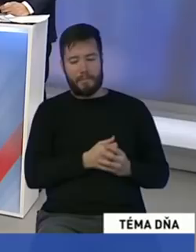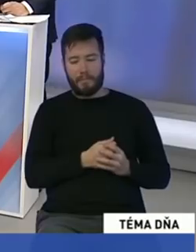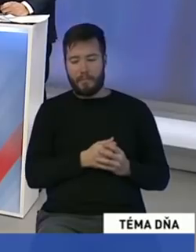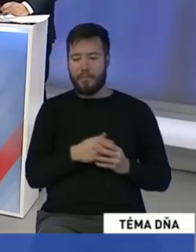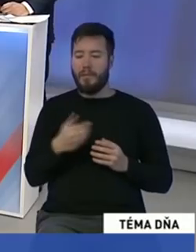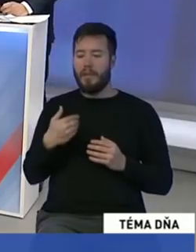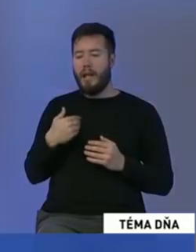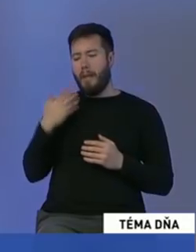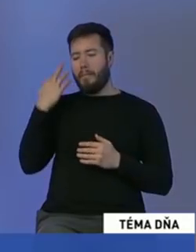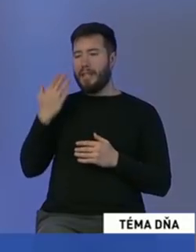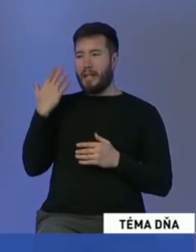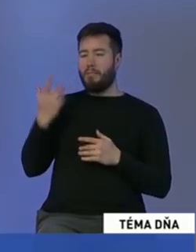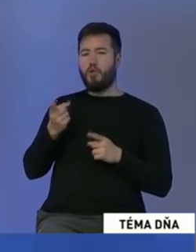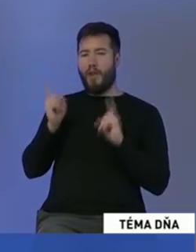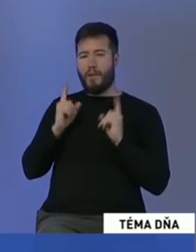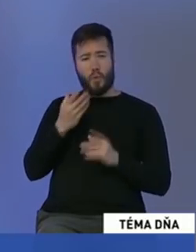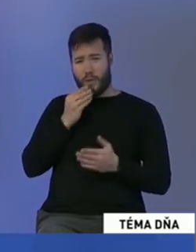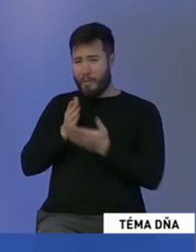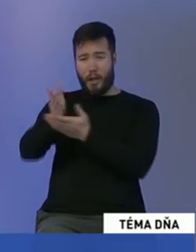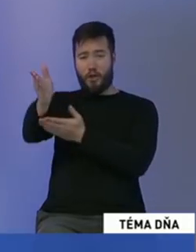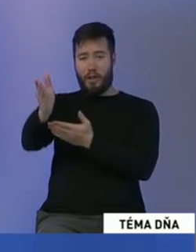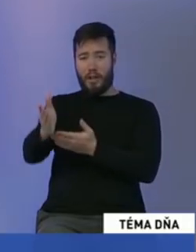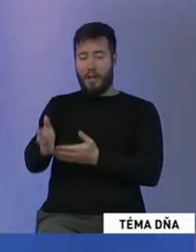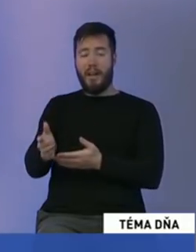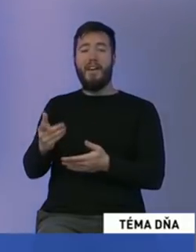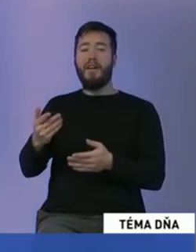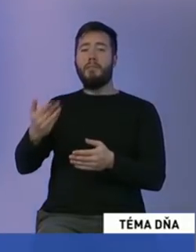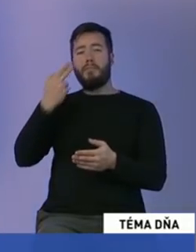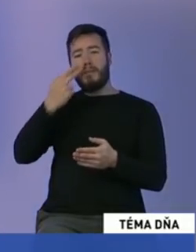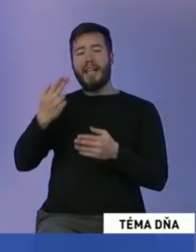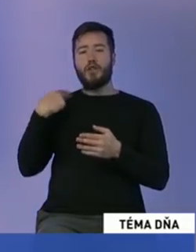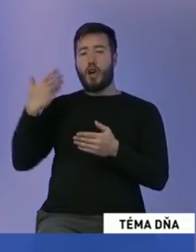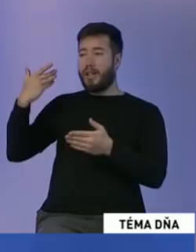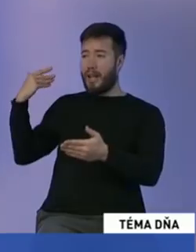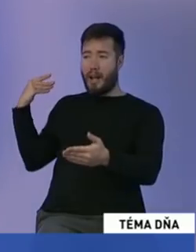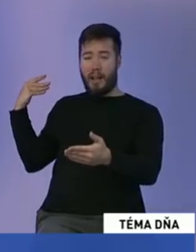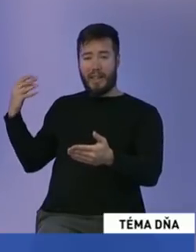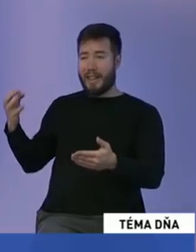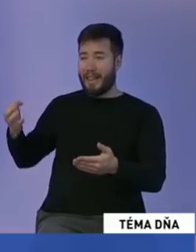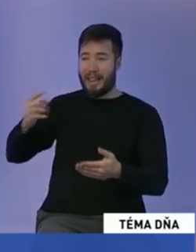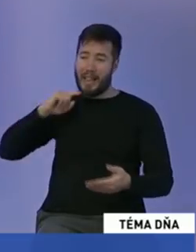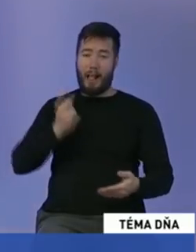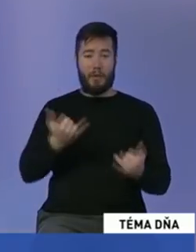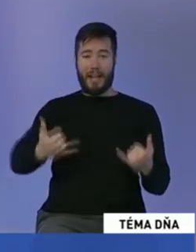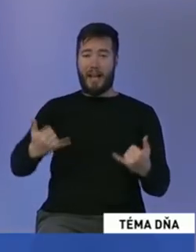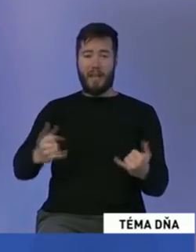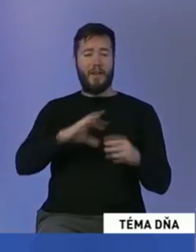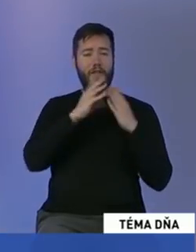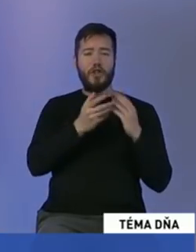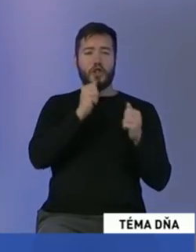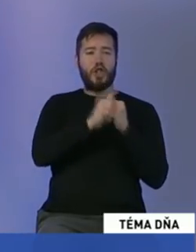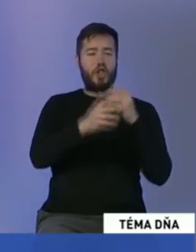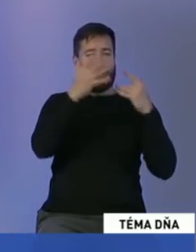Slovensku sa darí dnes najlepšie v jeho novodobej histórii. Ukazujú to všetky čísla a jasné ukazovatele.